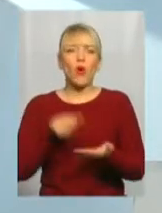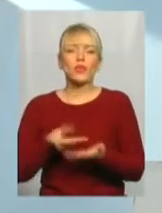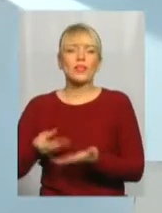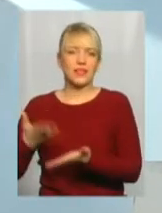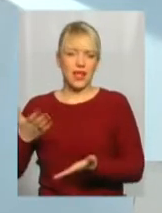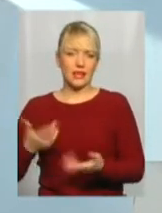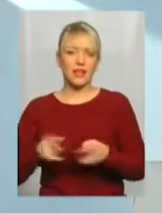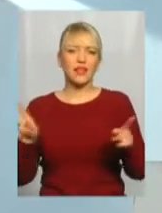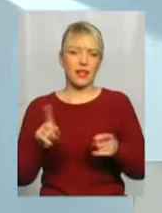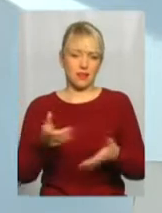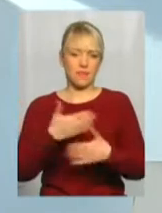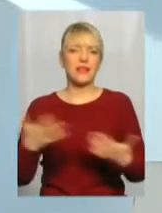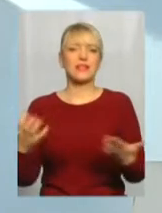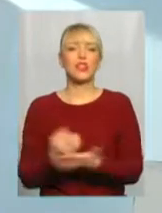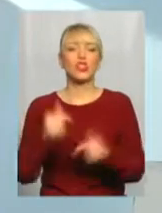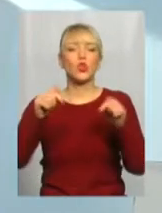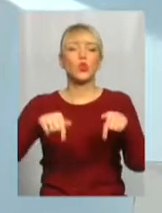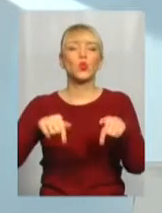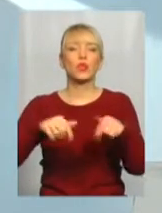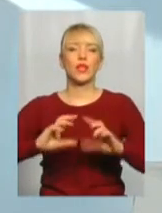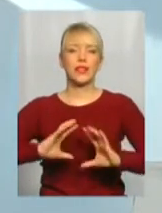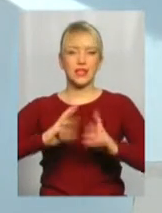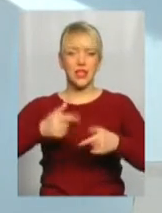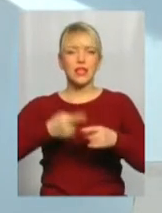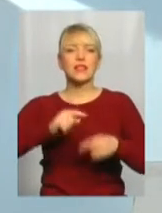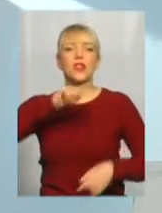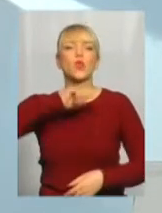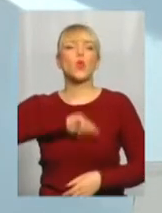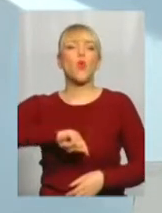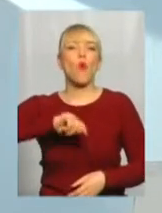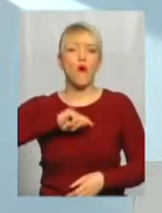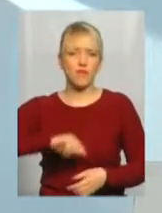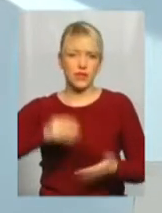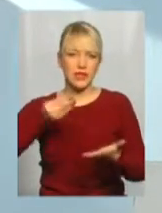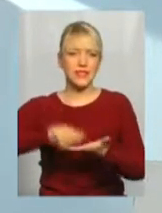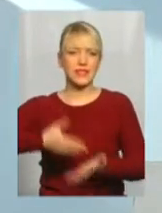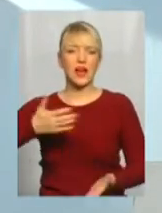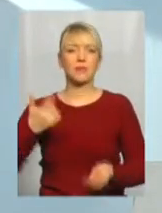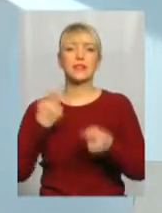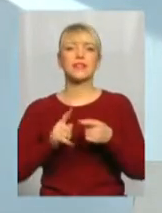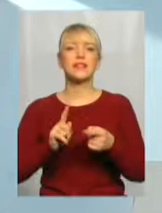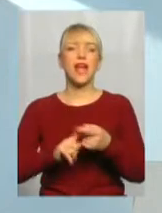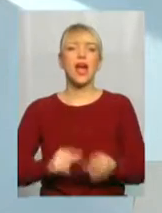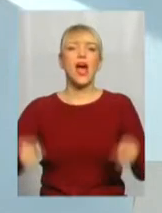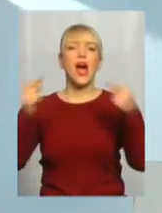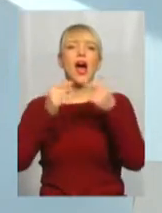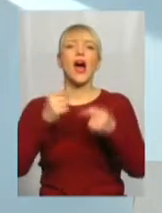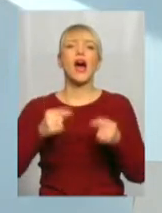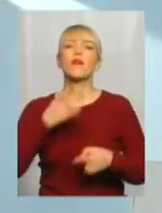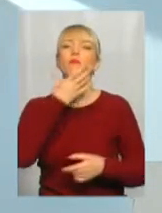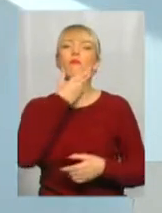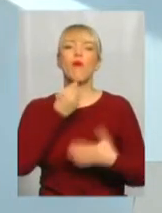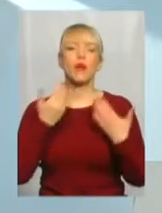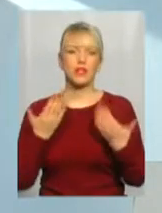ми знайшли отут на землі, бо це духовний скарб, це гармонія, ні з ким не